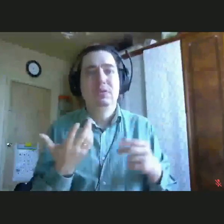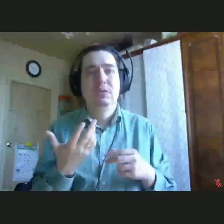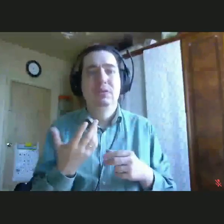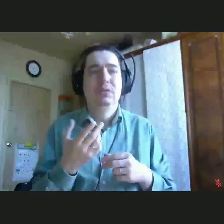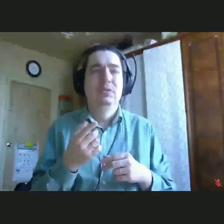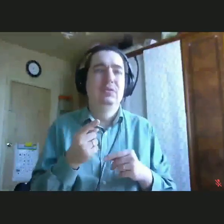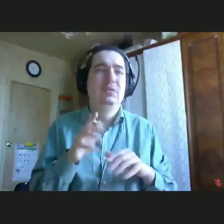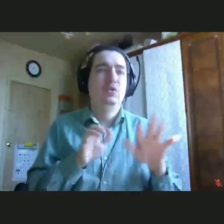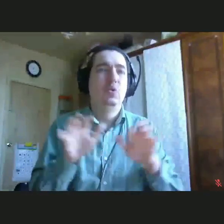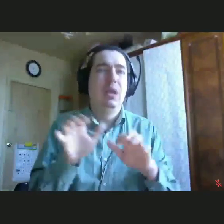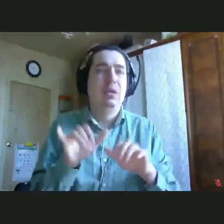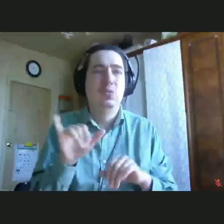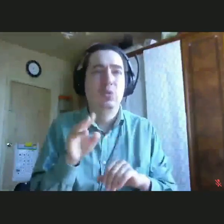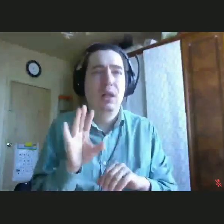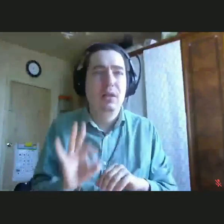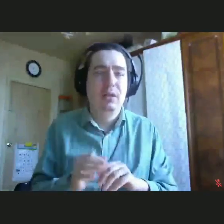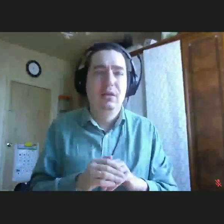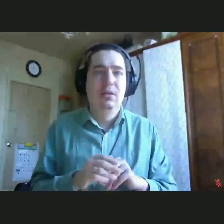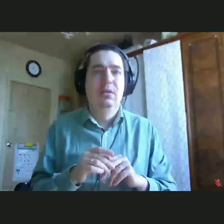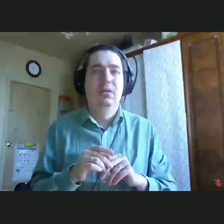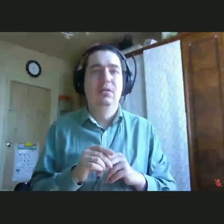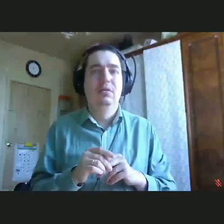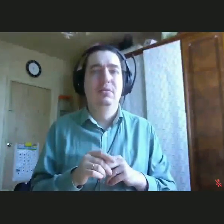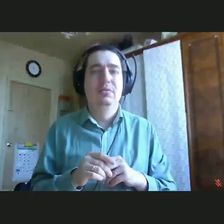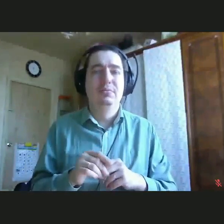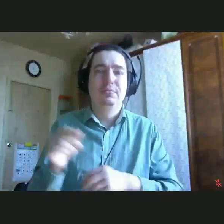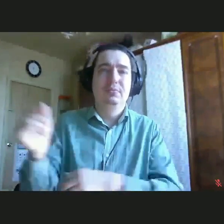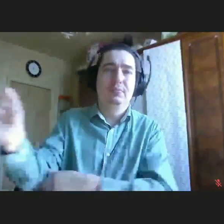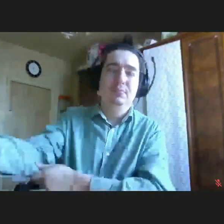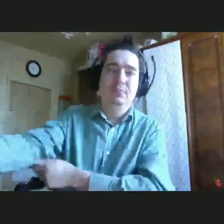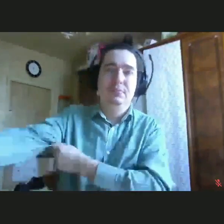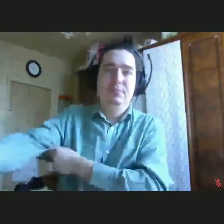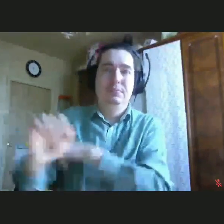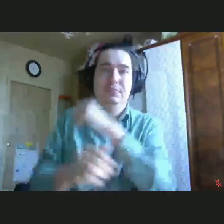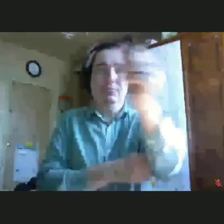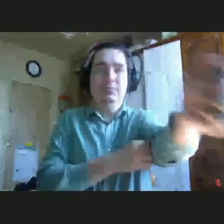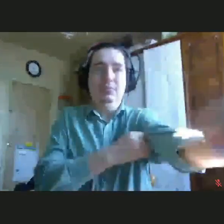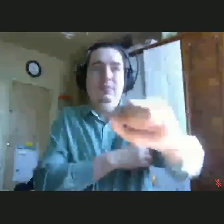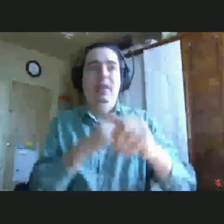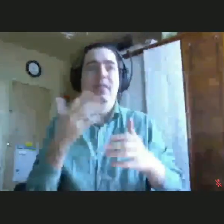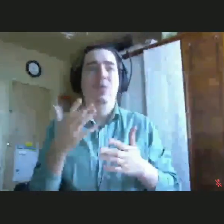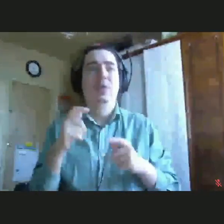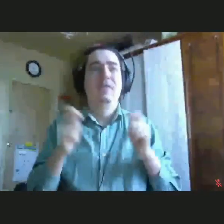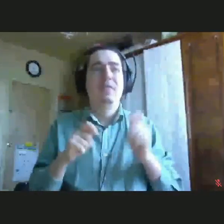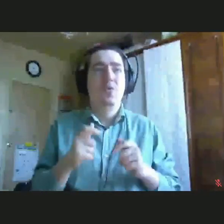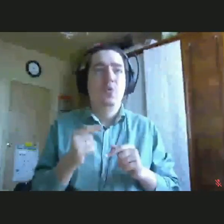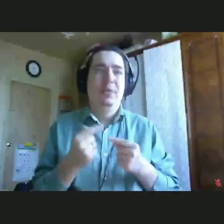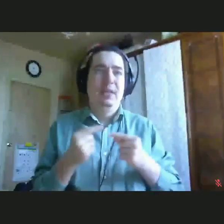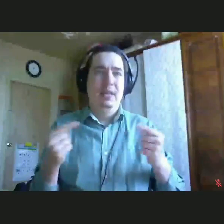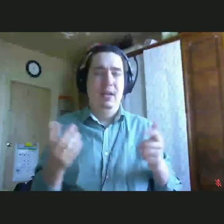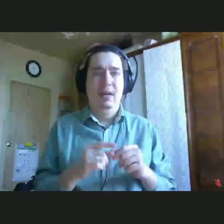можно было ей добраться до этого, для того, чтобы она могла позвонить на горячую линию, объяснить, что ей нужно, вызвать скорую и так далее. Все это тоже является